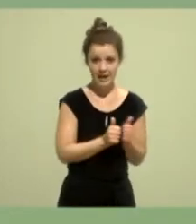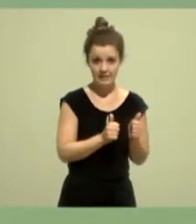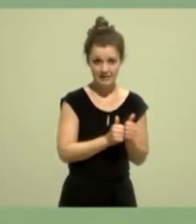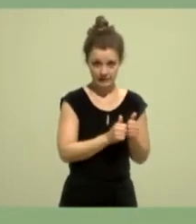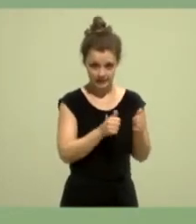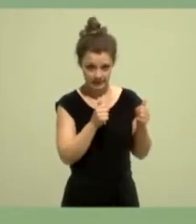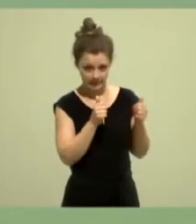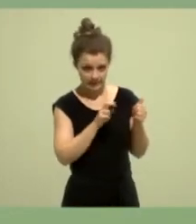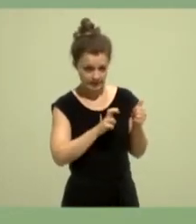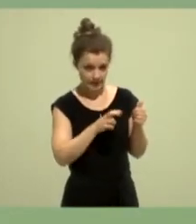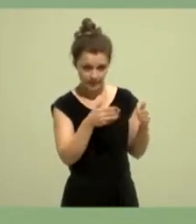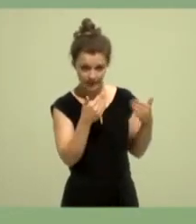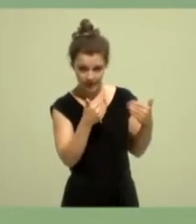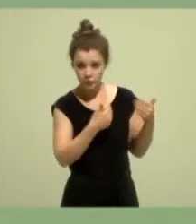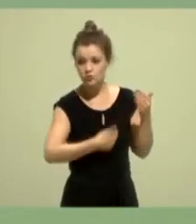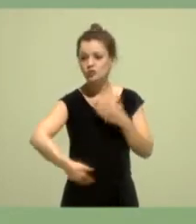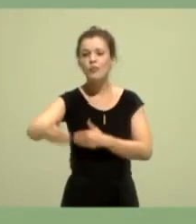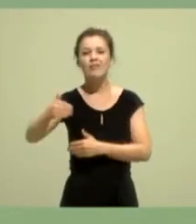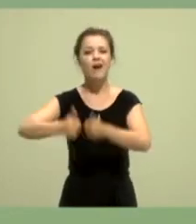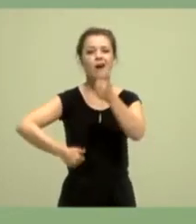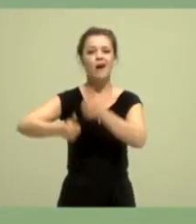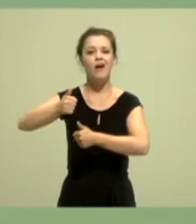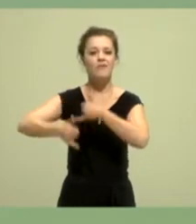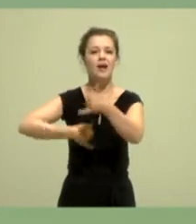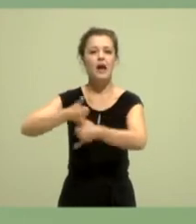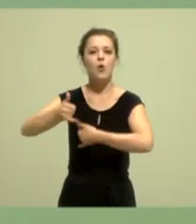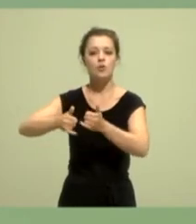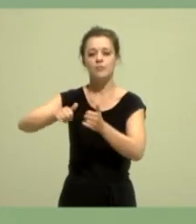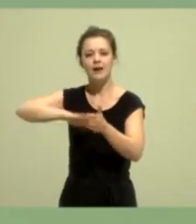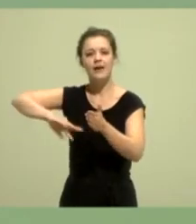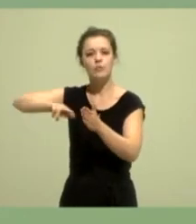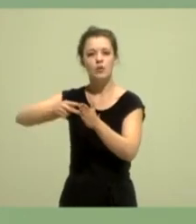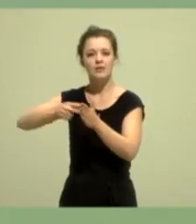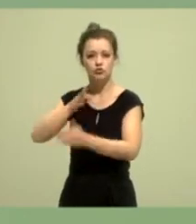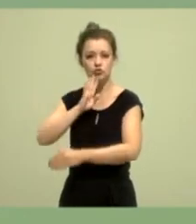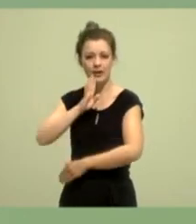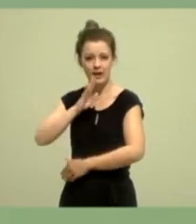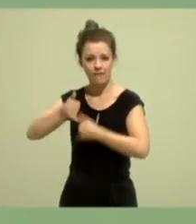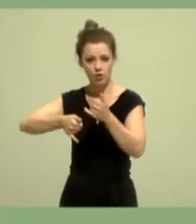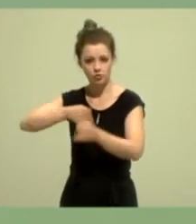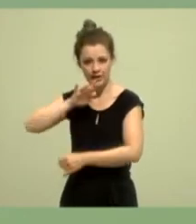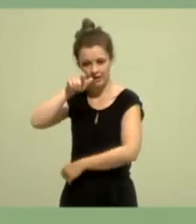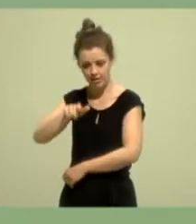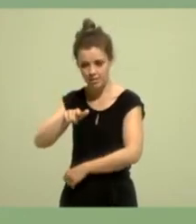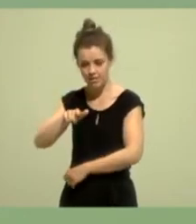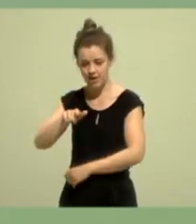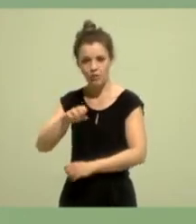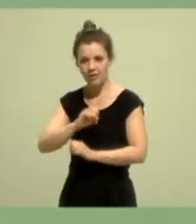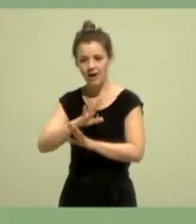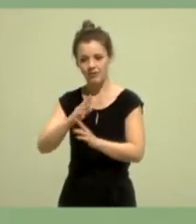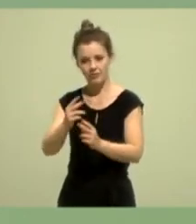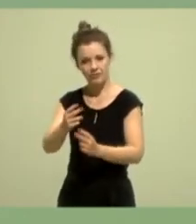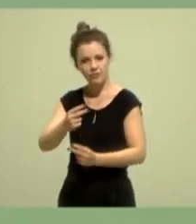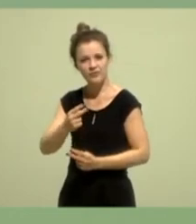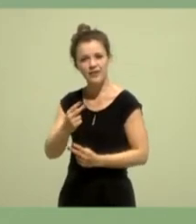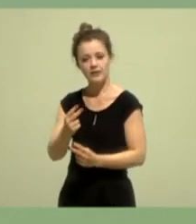dann möchte ich genau das deutlich machen und zeigen, dass wir alle daran arbeiten müssen. Denn